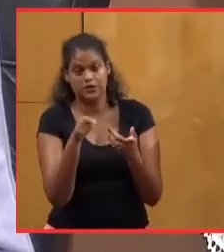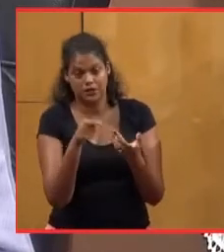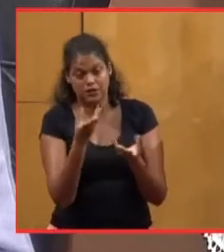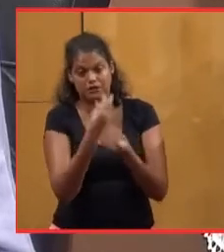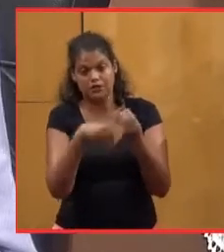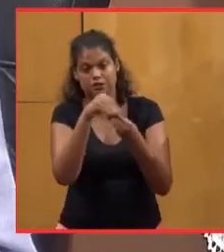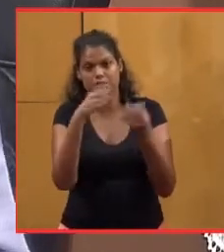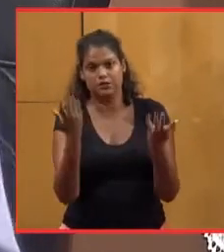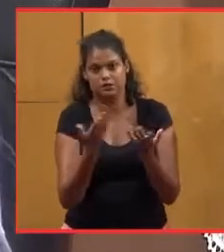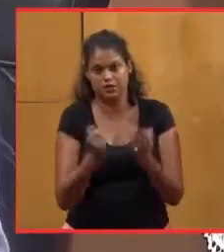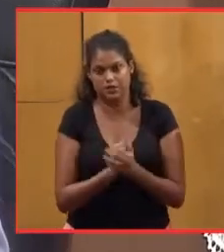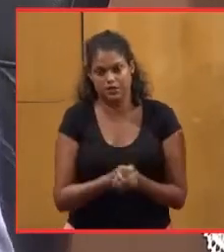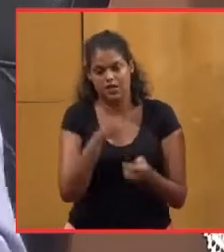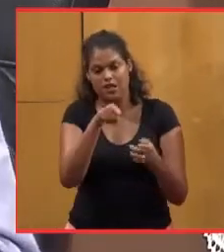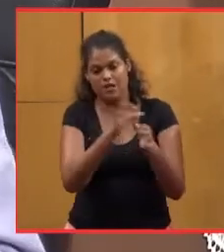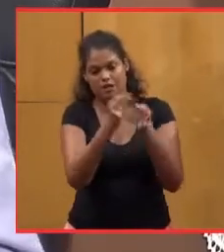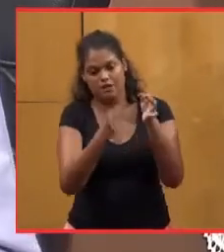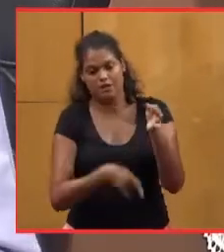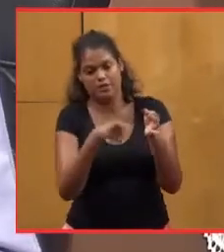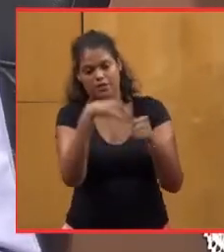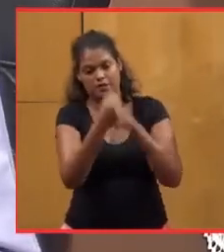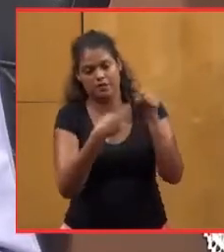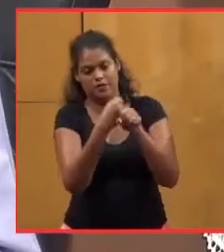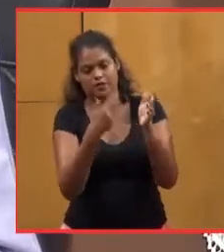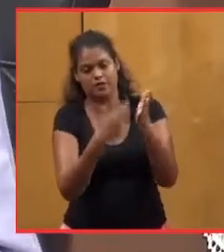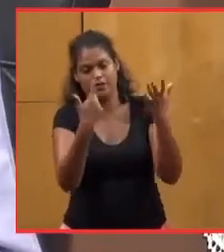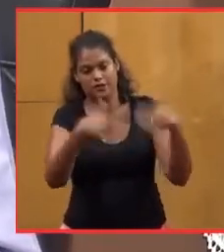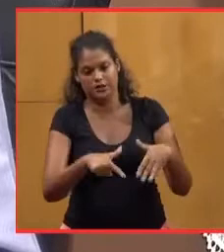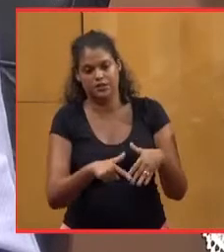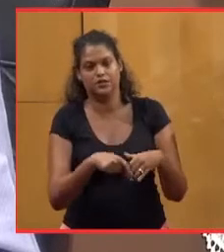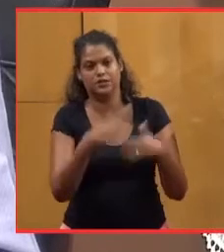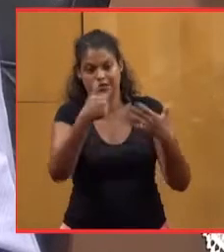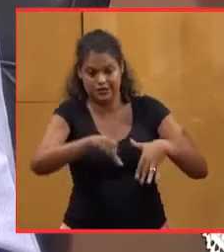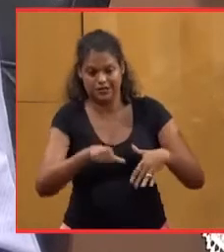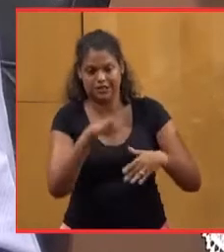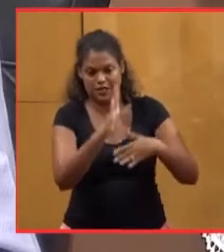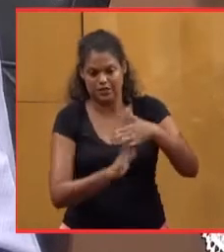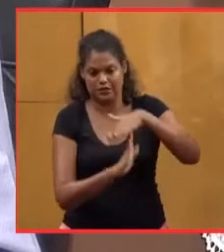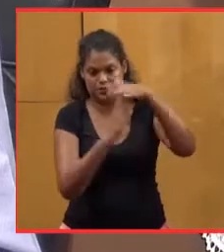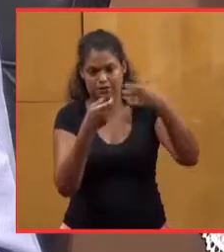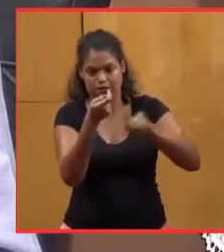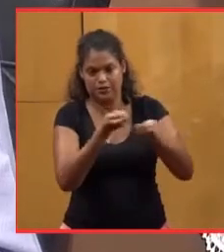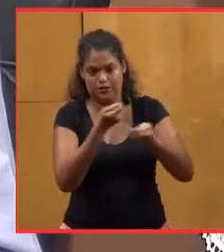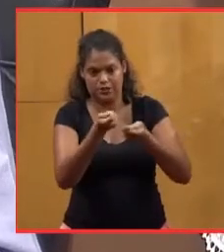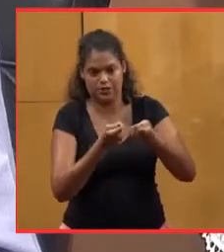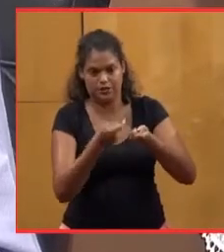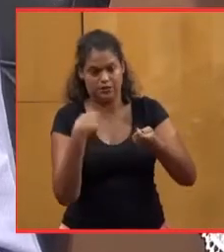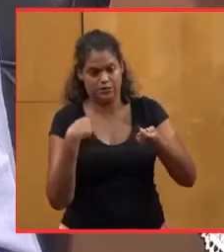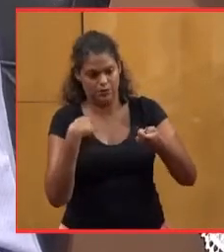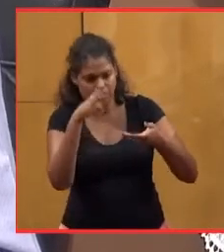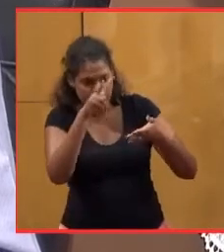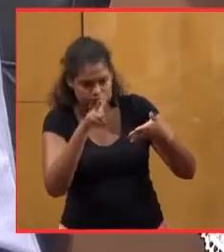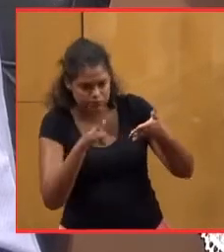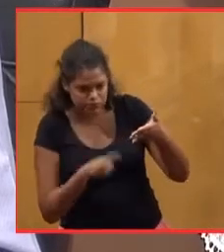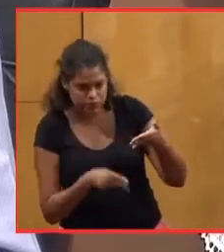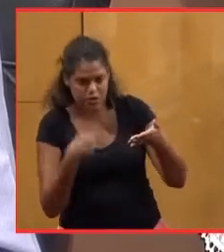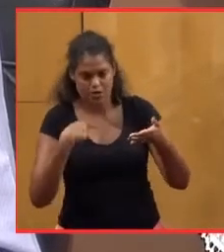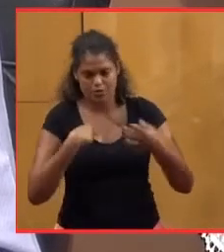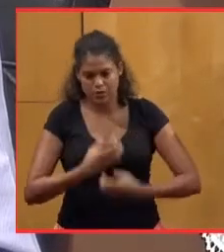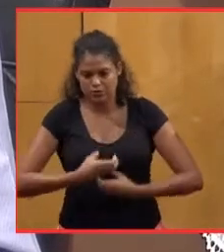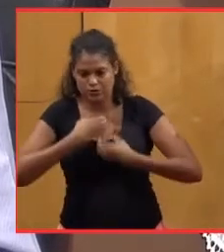en regardant le détail de ce bilan 2016 du compte de gestion du payeur, je deviens stupéfait, choqué,